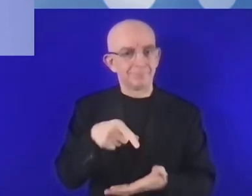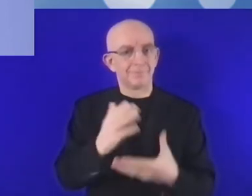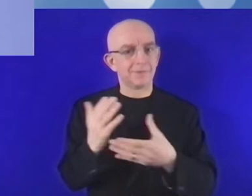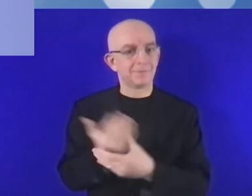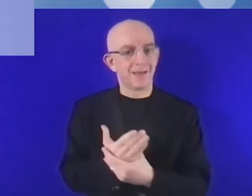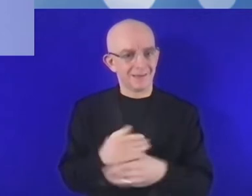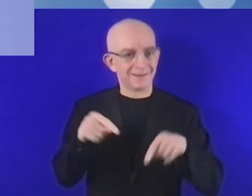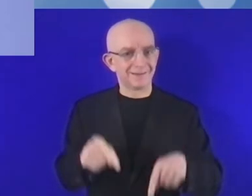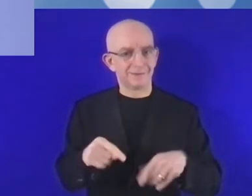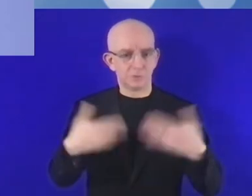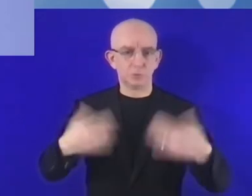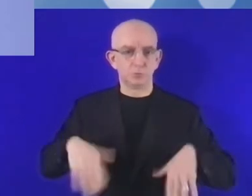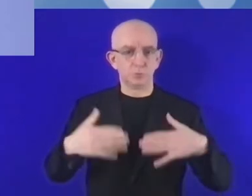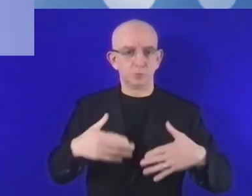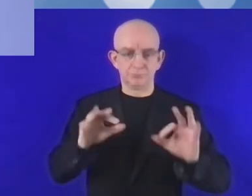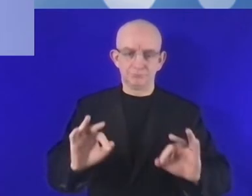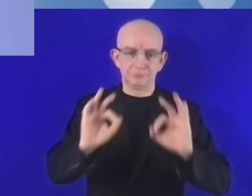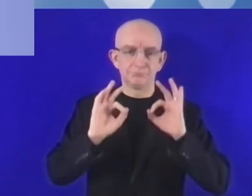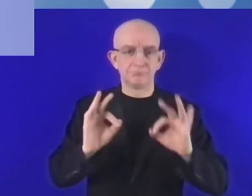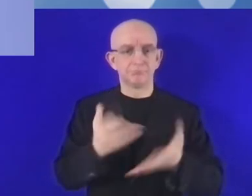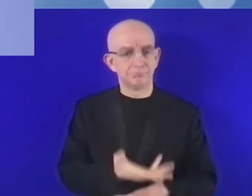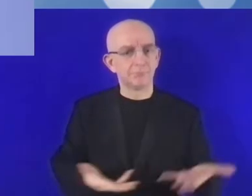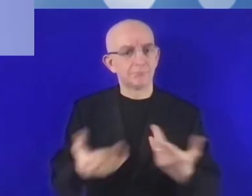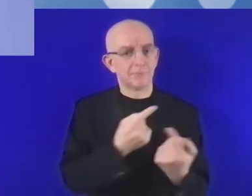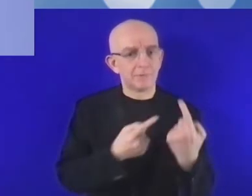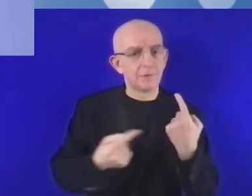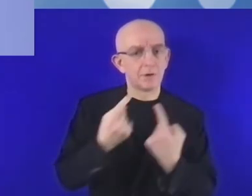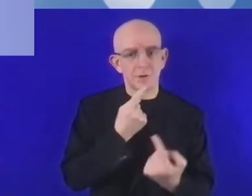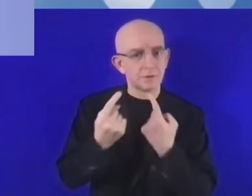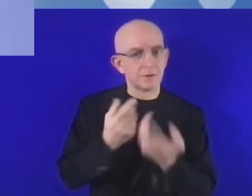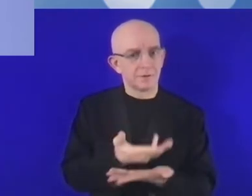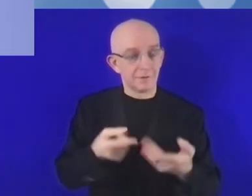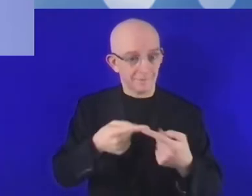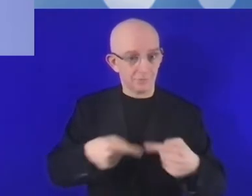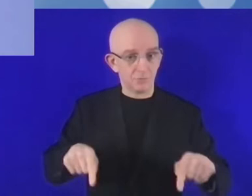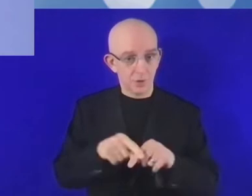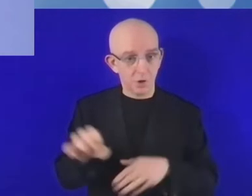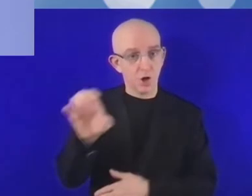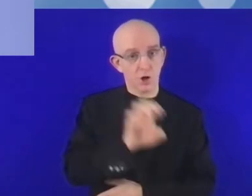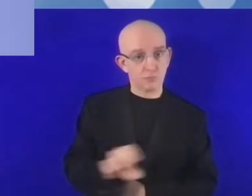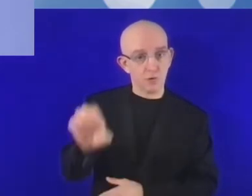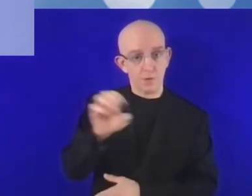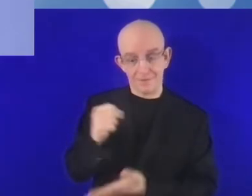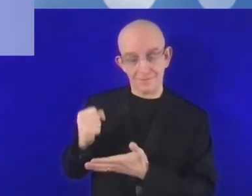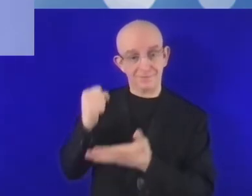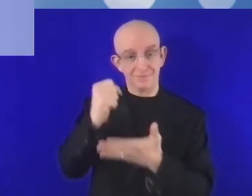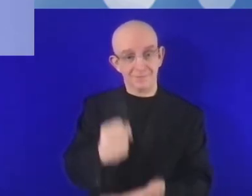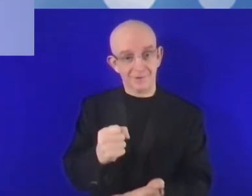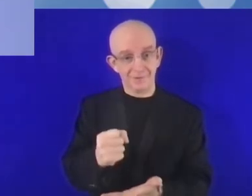znamienitym gronem. Europejski Bank Inwestycyjny,